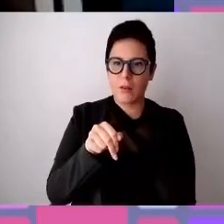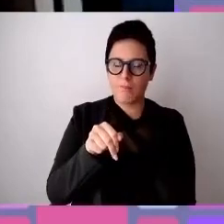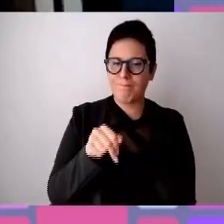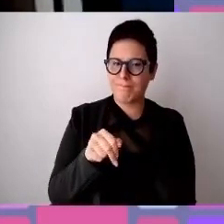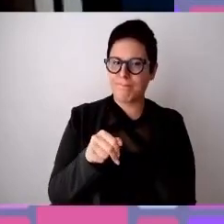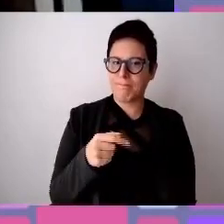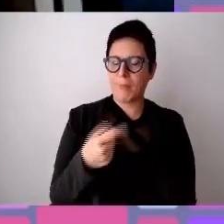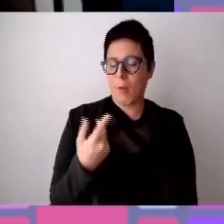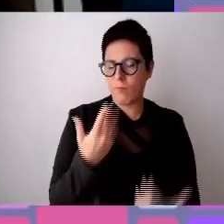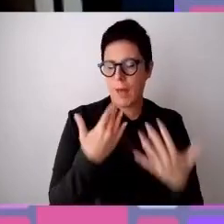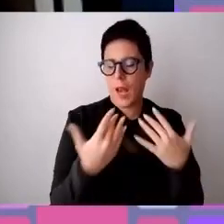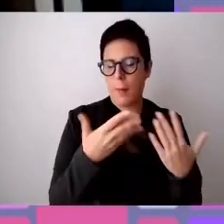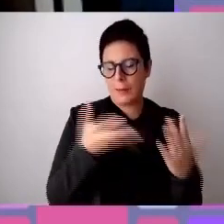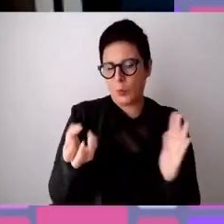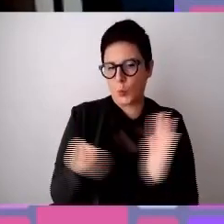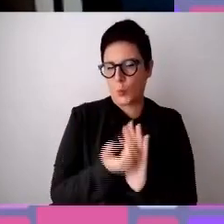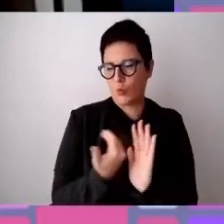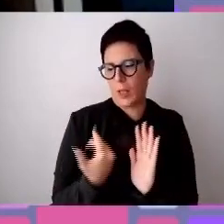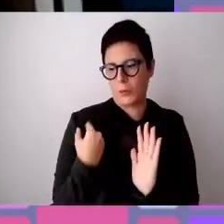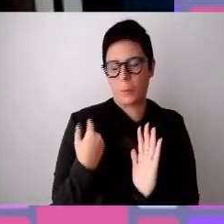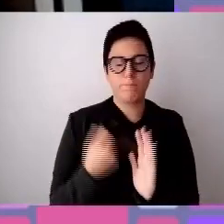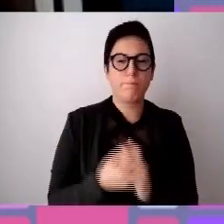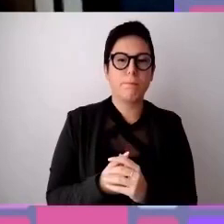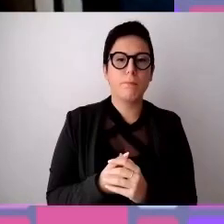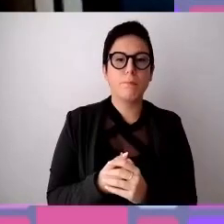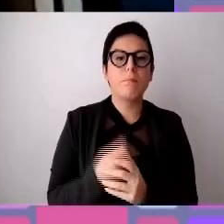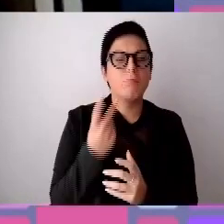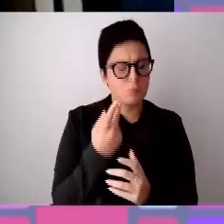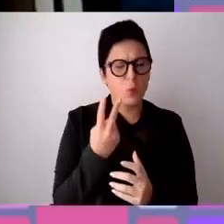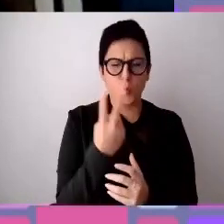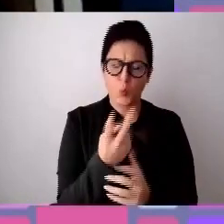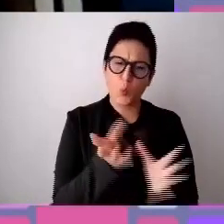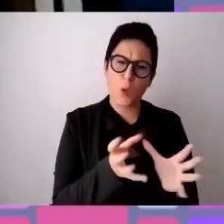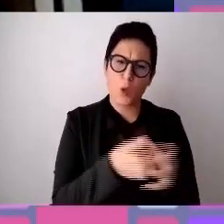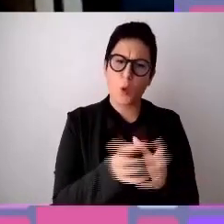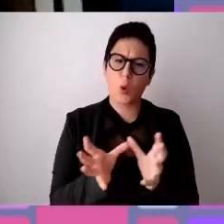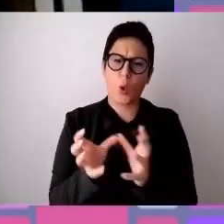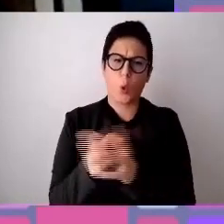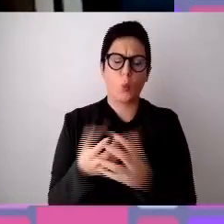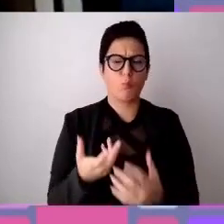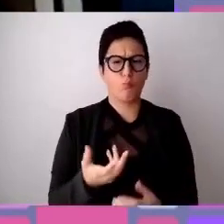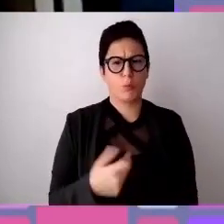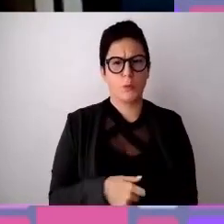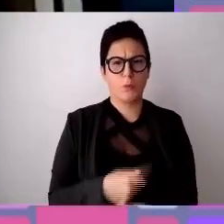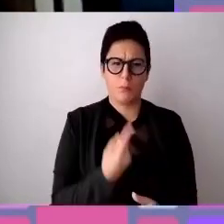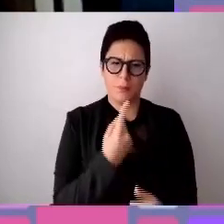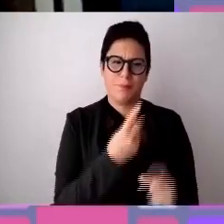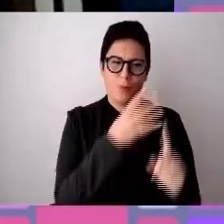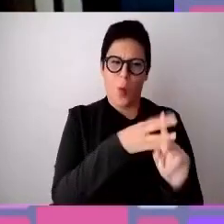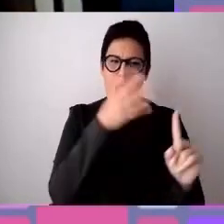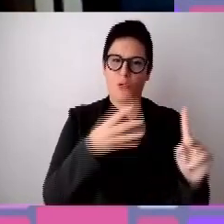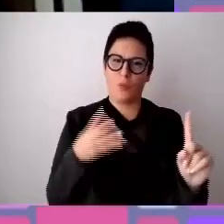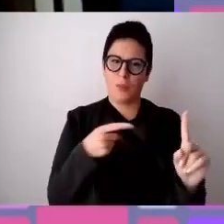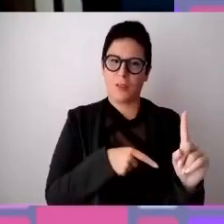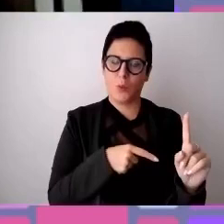parleremo in due gruppi, sono due momenti, il primo dedicato all'LGBTQ, il